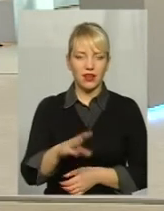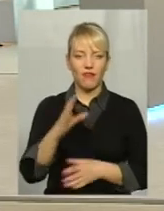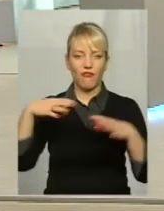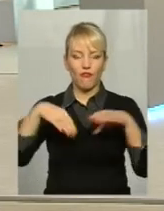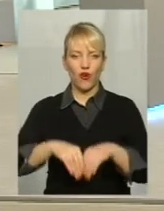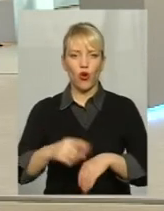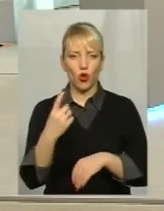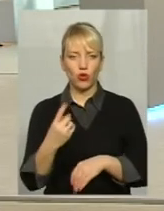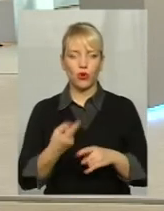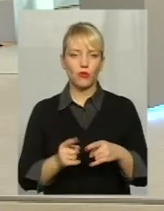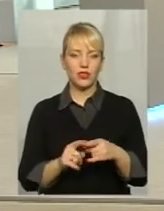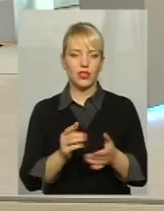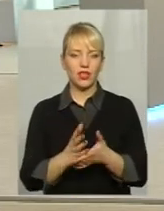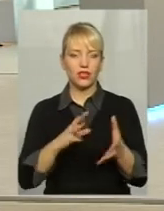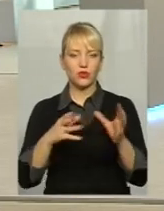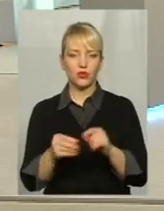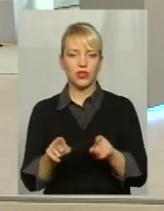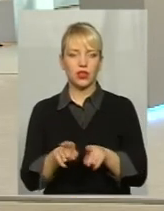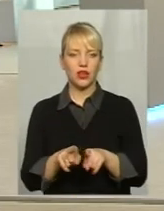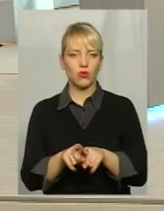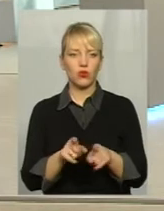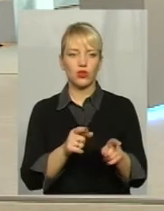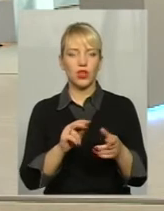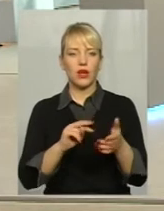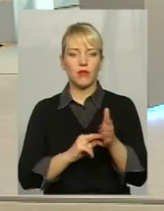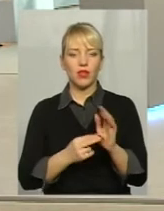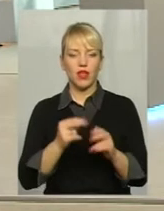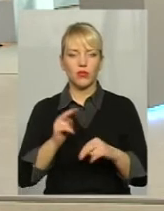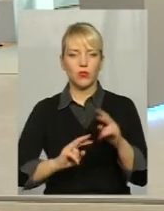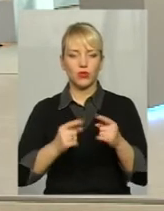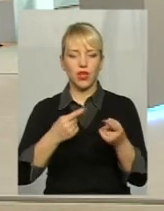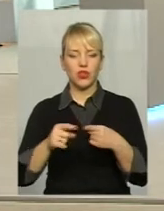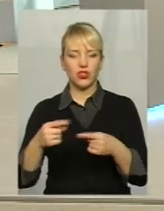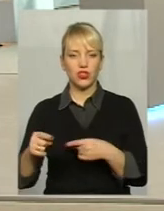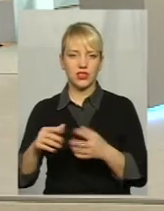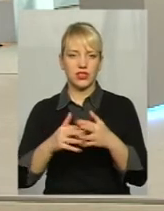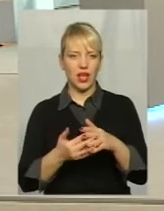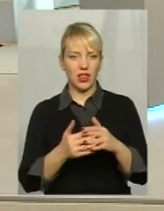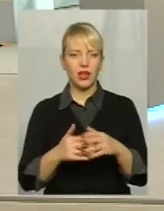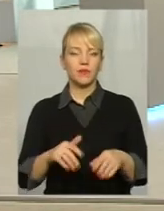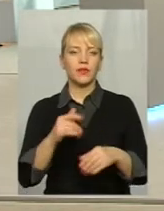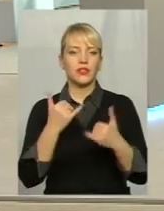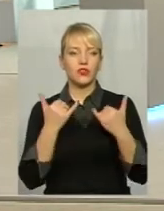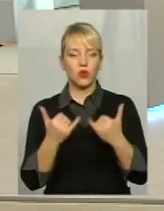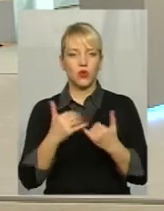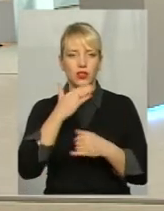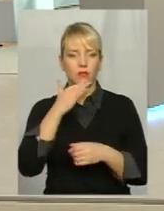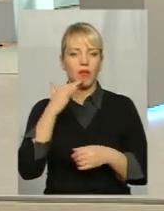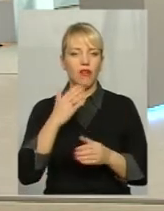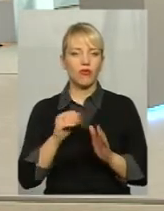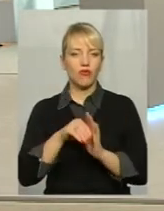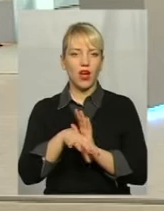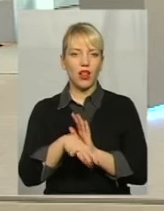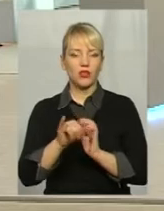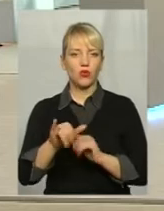і є результат Плани так само будуємо на майбутніх інших селах Сьогодні багато вкладено